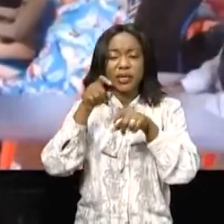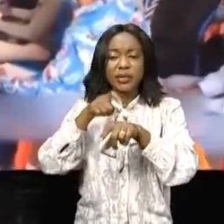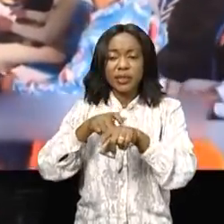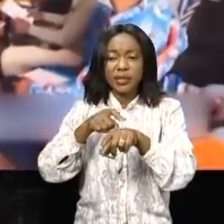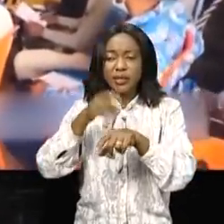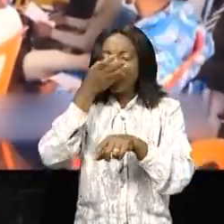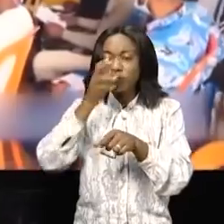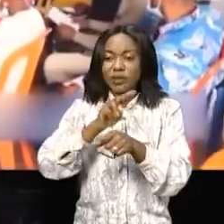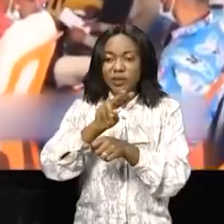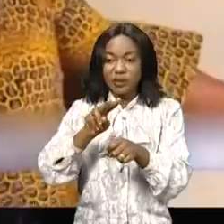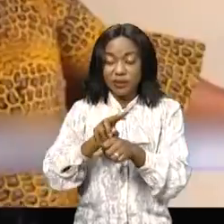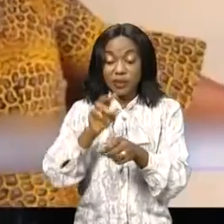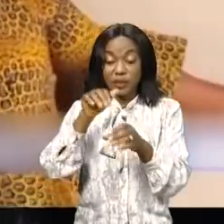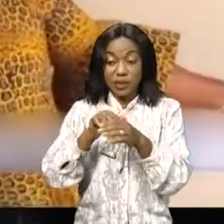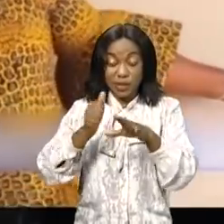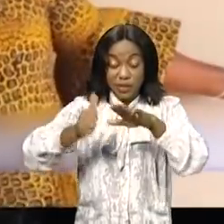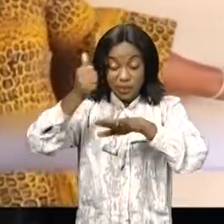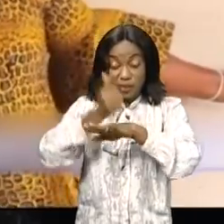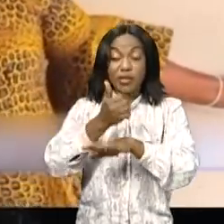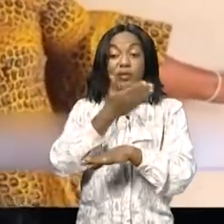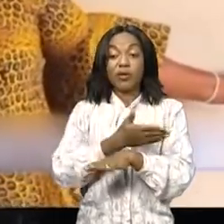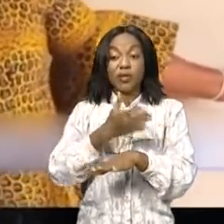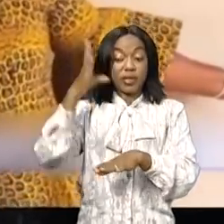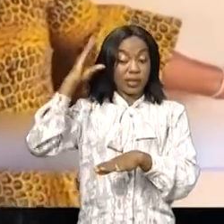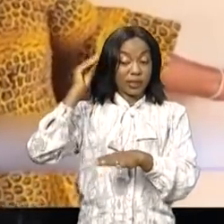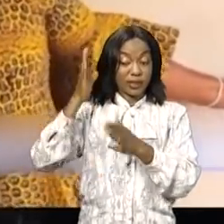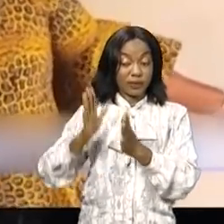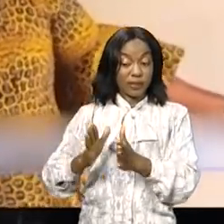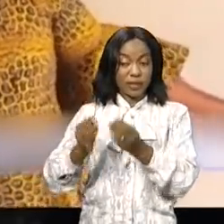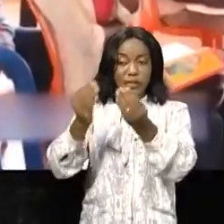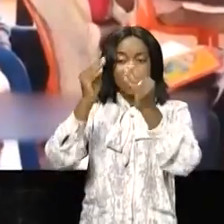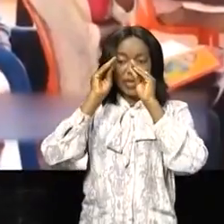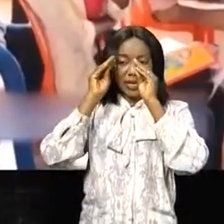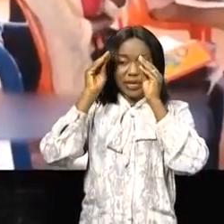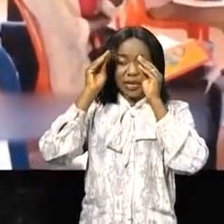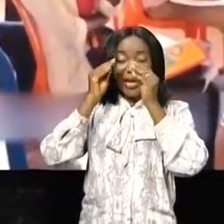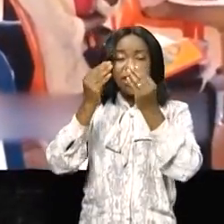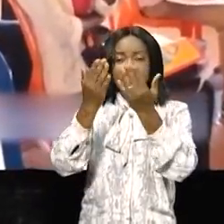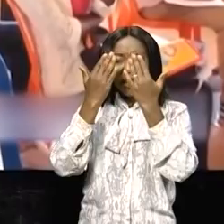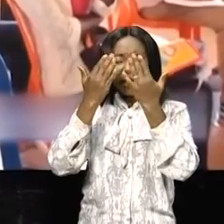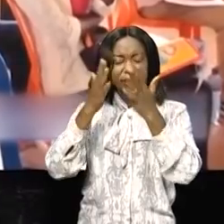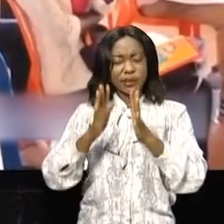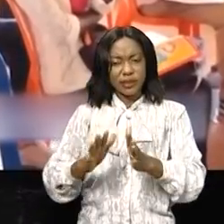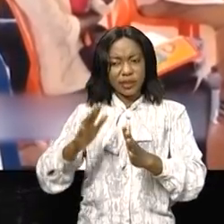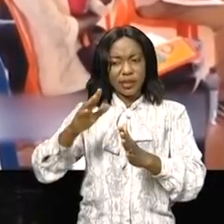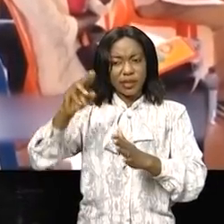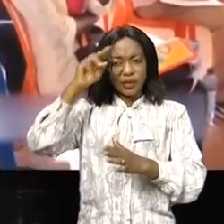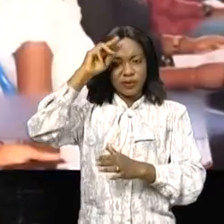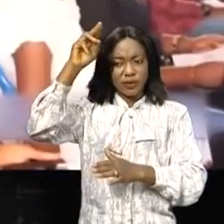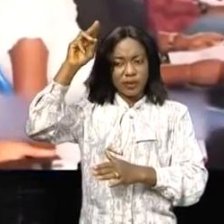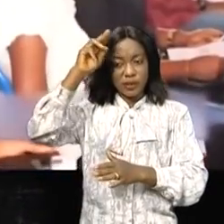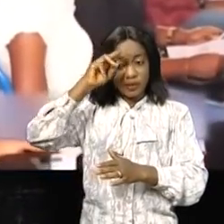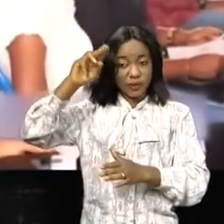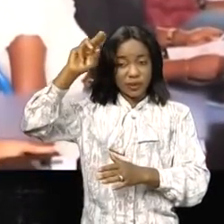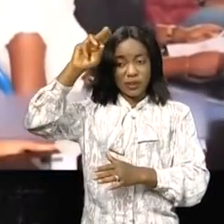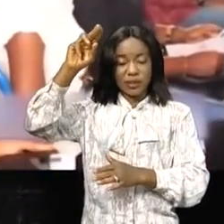-19. Dans cet atelier de formation, les experts et étudiants de l'Institut supérieur de gestion de Kinshasa ont eu à échanger